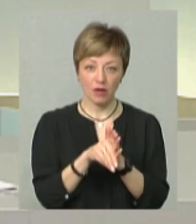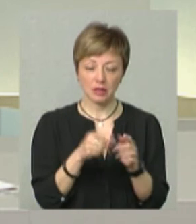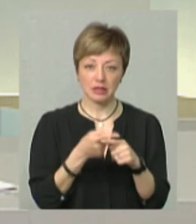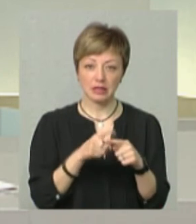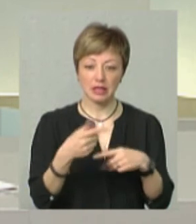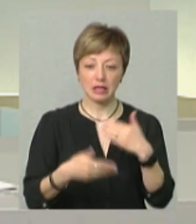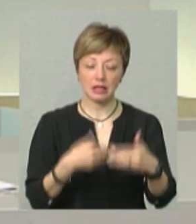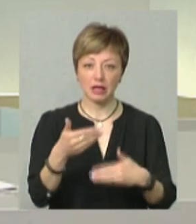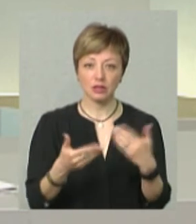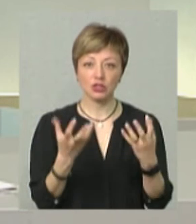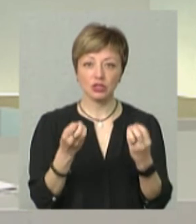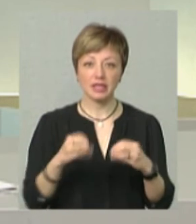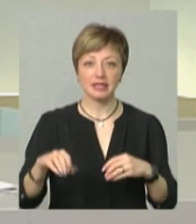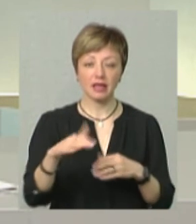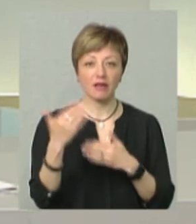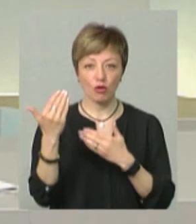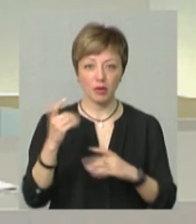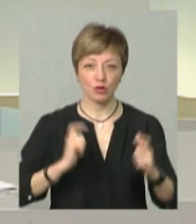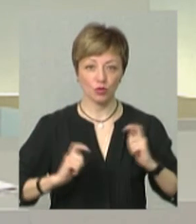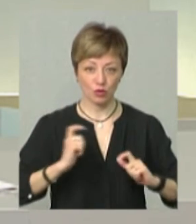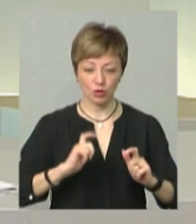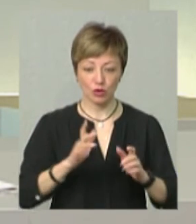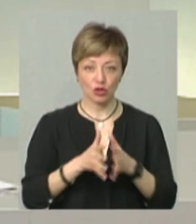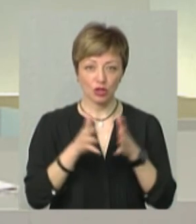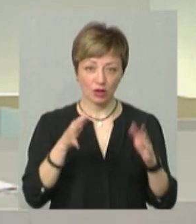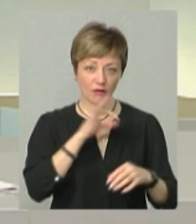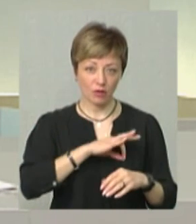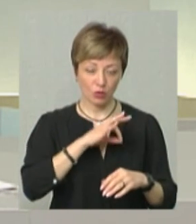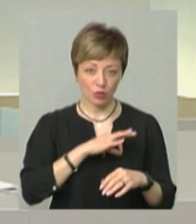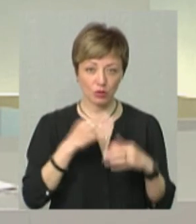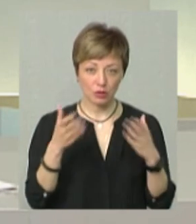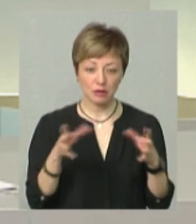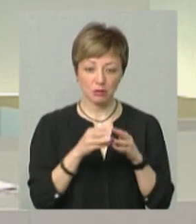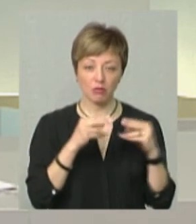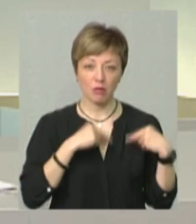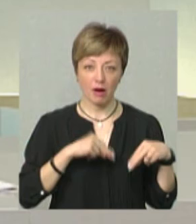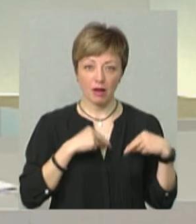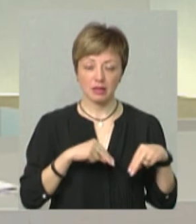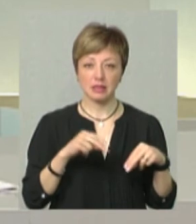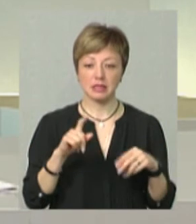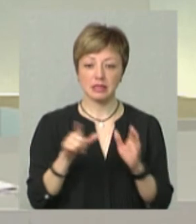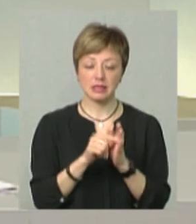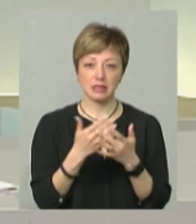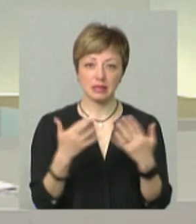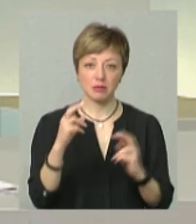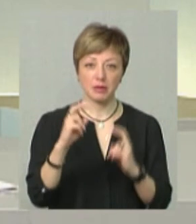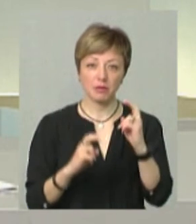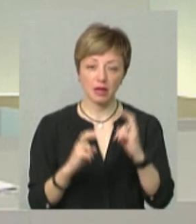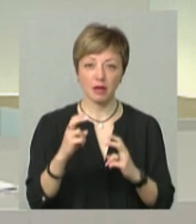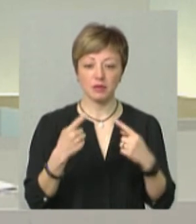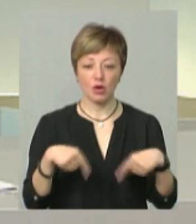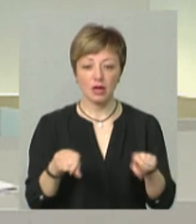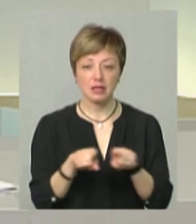Ця тенденція ще з європейських вузах досить широко вітається співпраця з різними підприємствами,